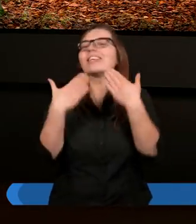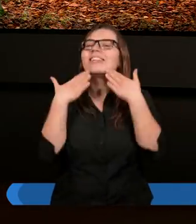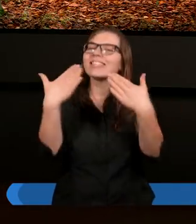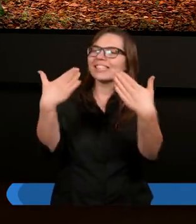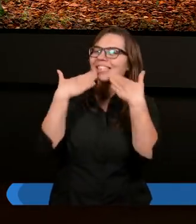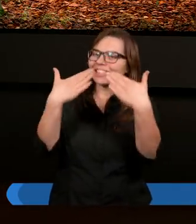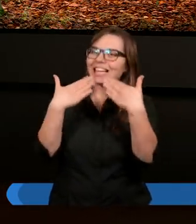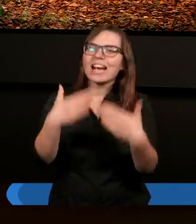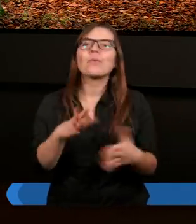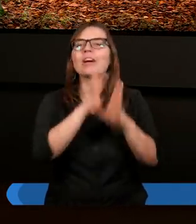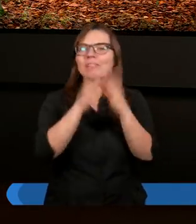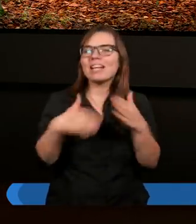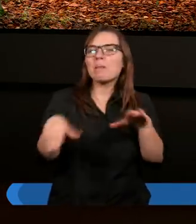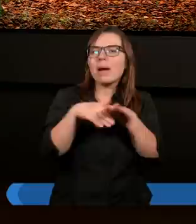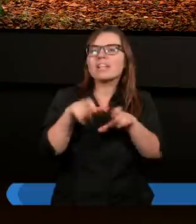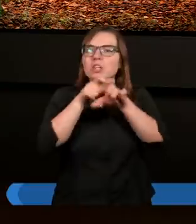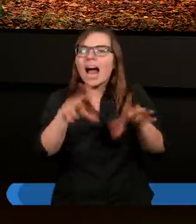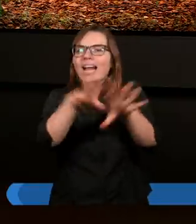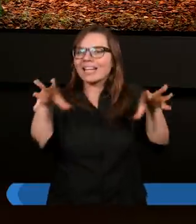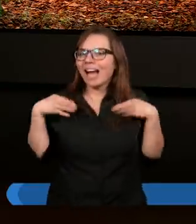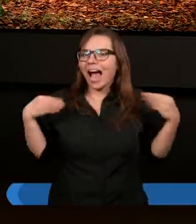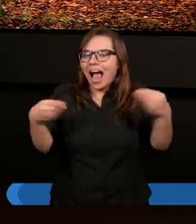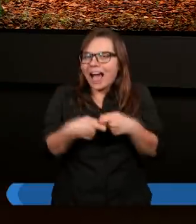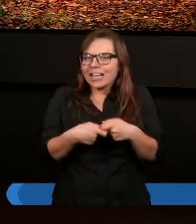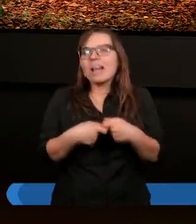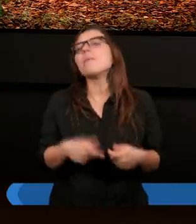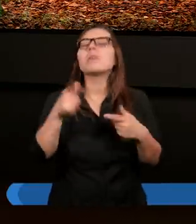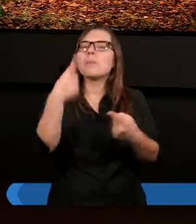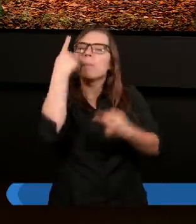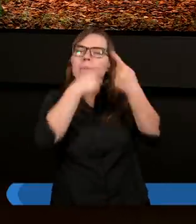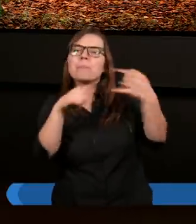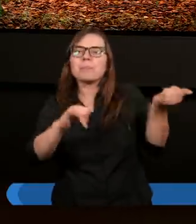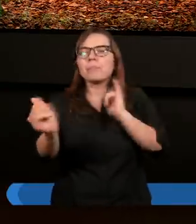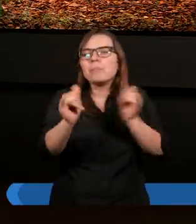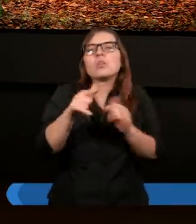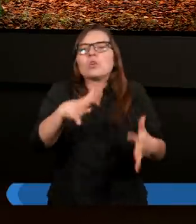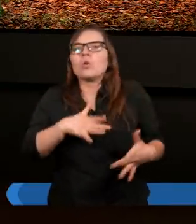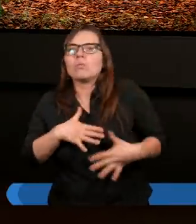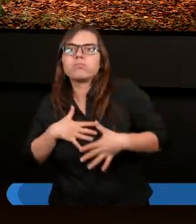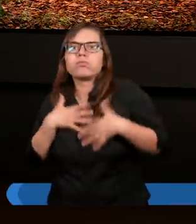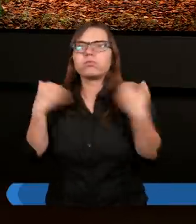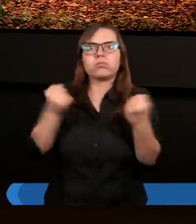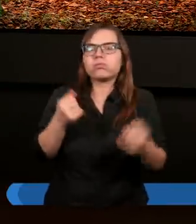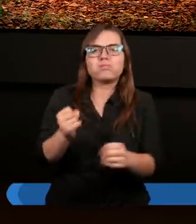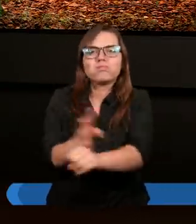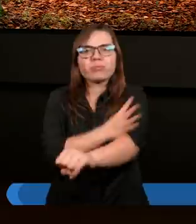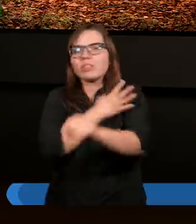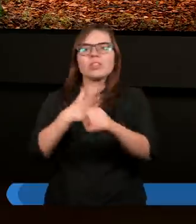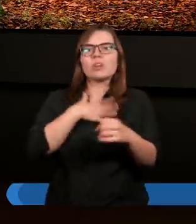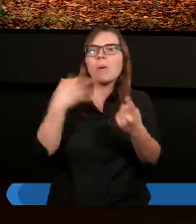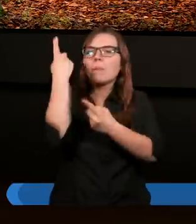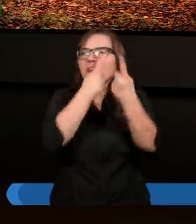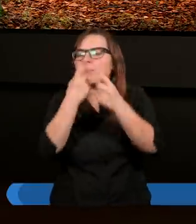że spędziliście razem z nami czas. Wierzymy, że myśli, które tutaj poruszaliśmy, zainspirowały Was do osobistych